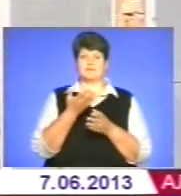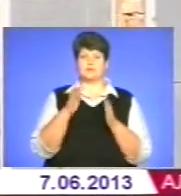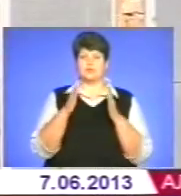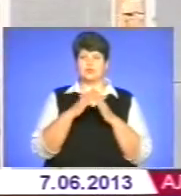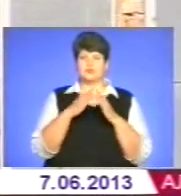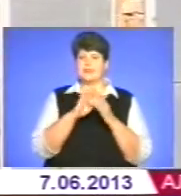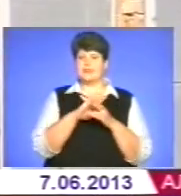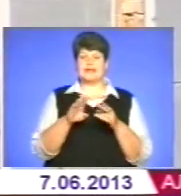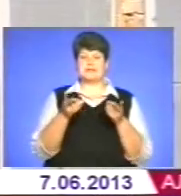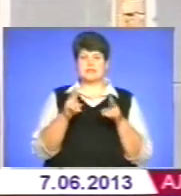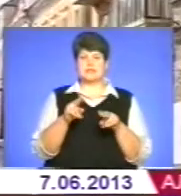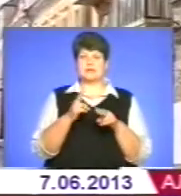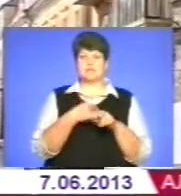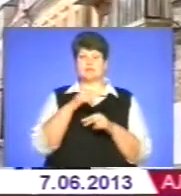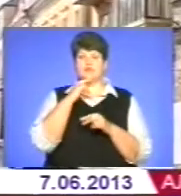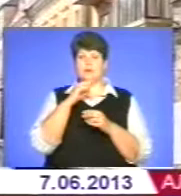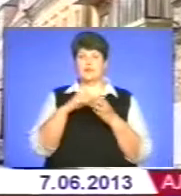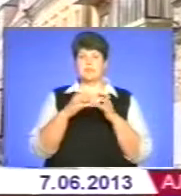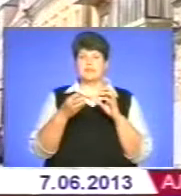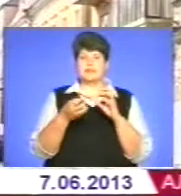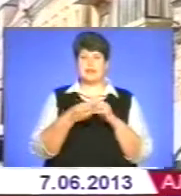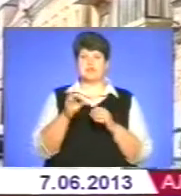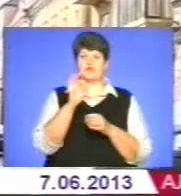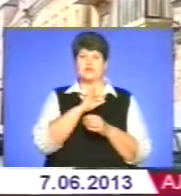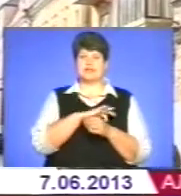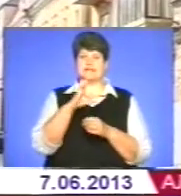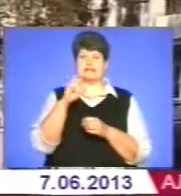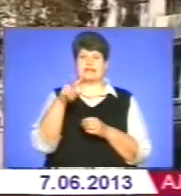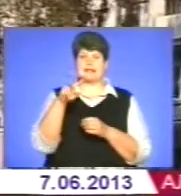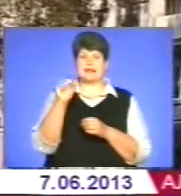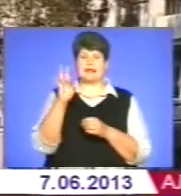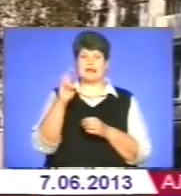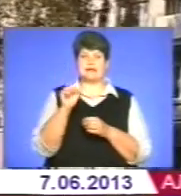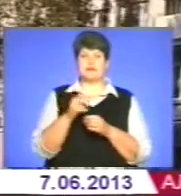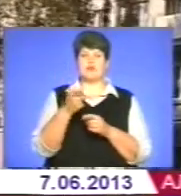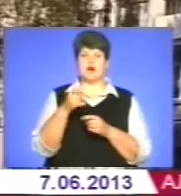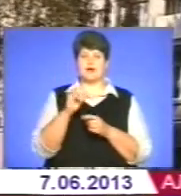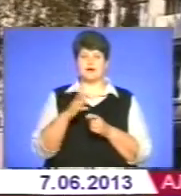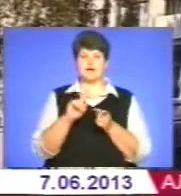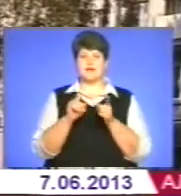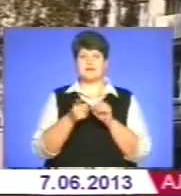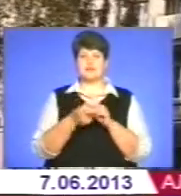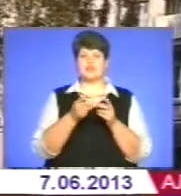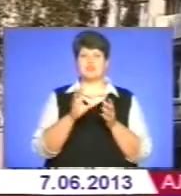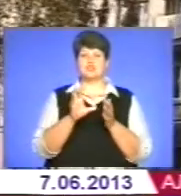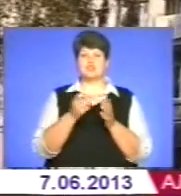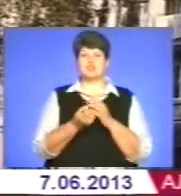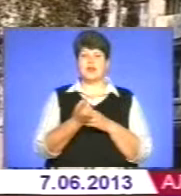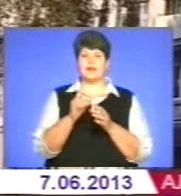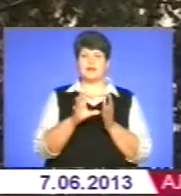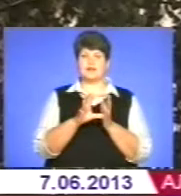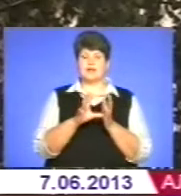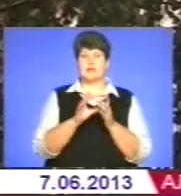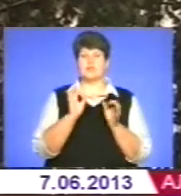залишили поза увагою проблеми, пов'язані із використанням сланцевого газу, як альтернативного джерела енергії та оптимального